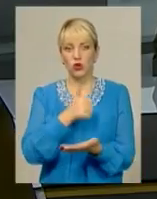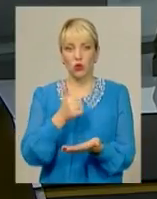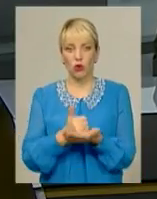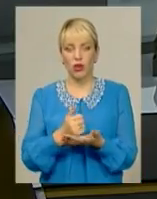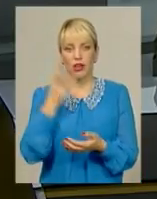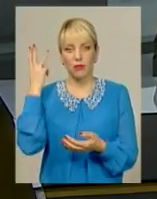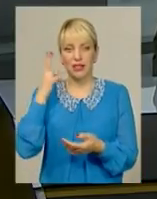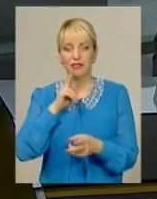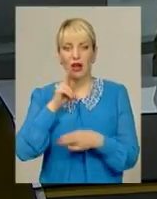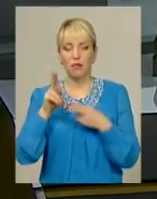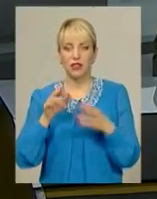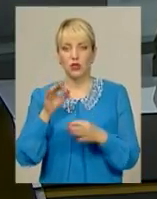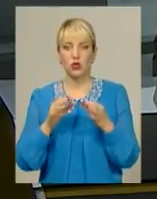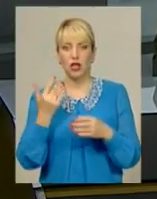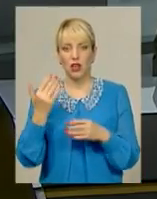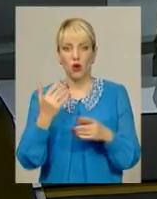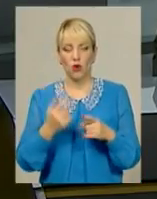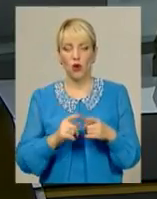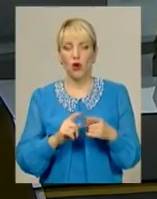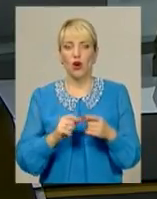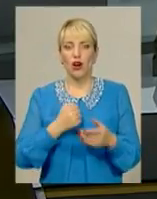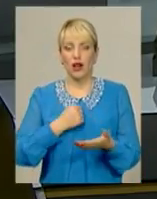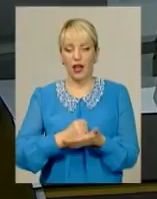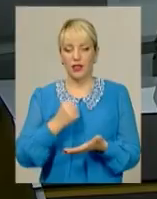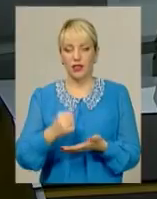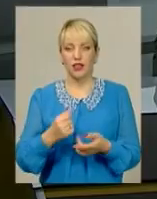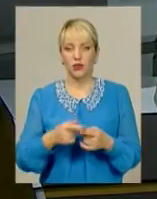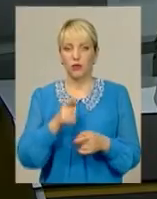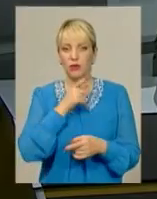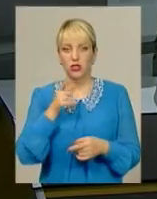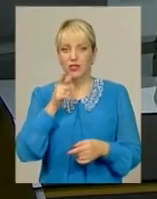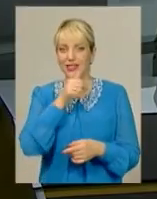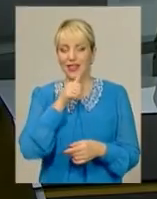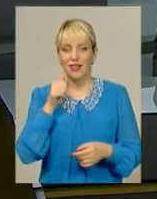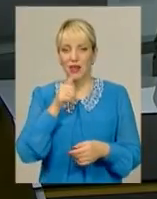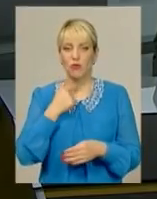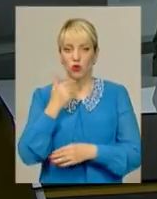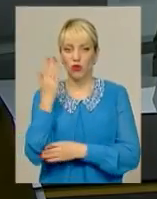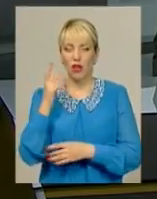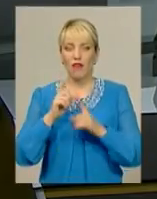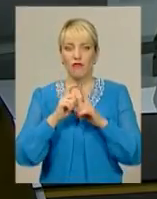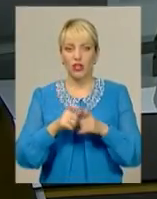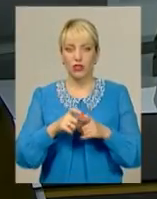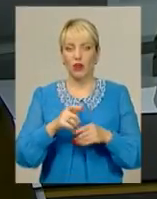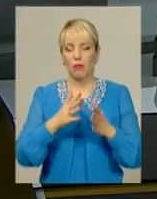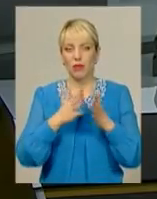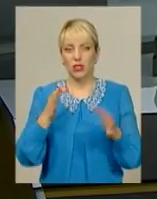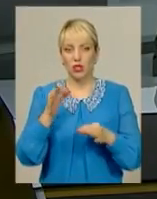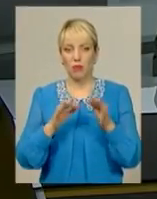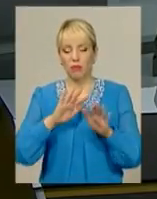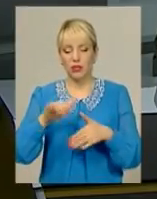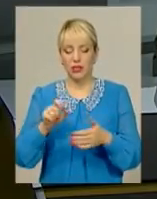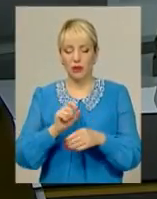апеляційний суд. За його кандидатуру під час таємного голосування висловилася більшість суддів. Утім, одразу спісля